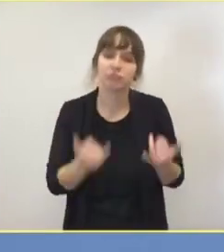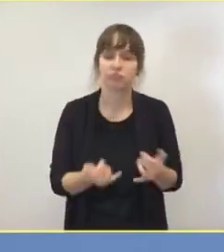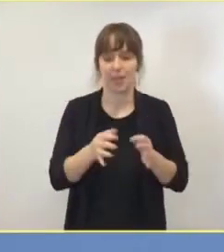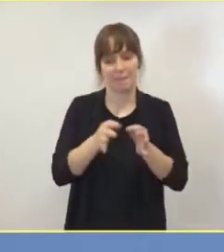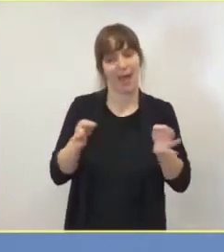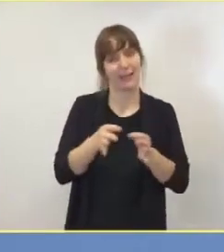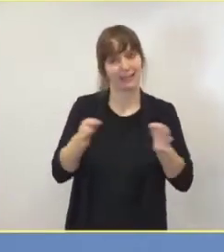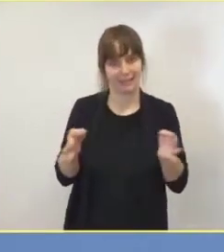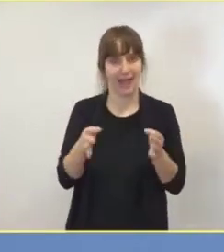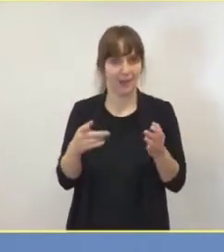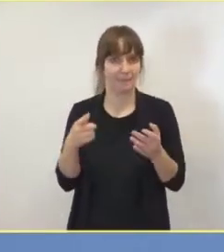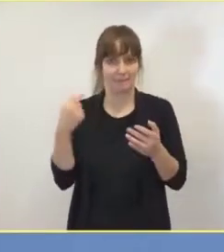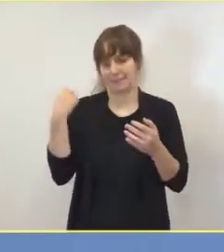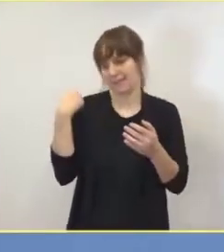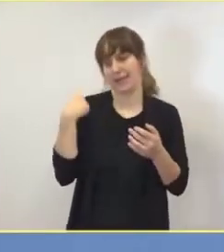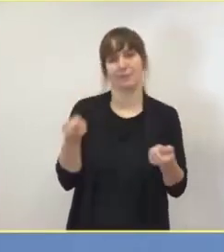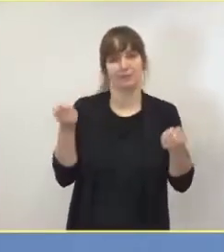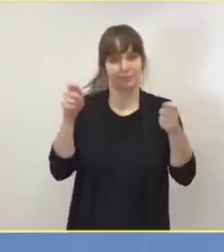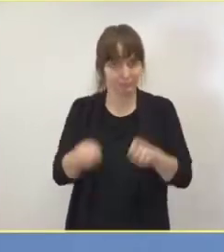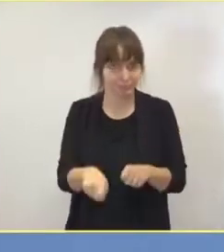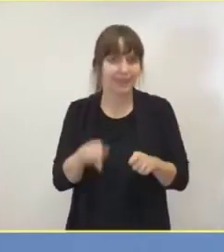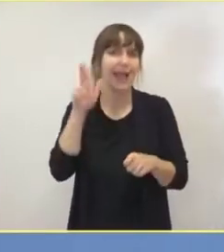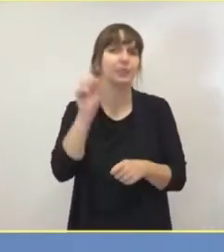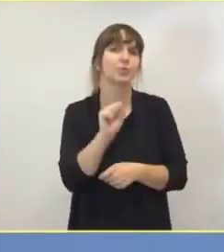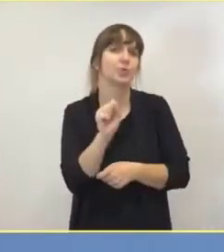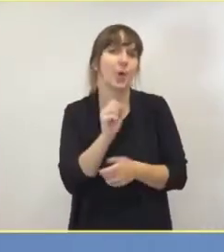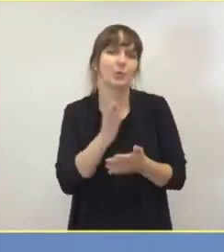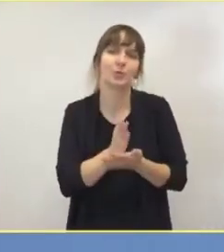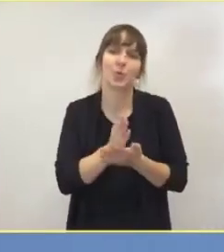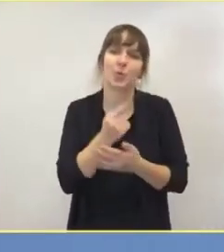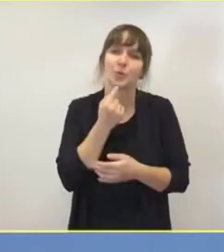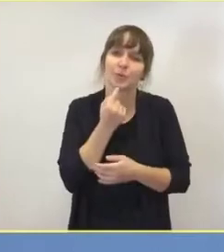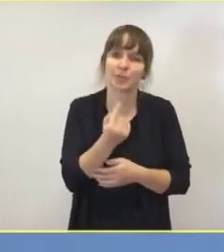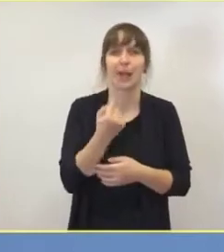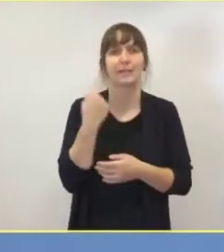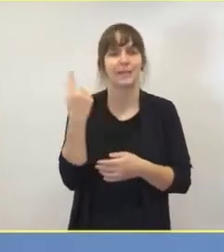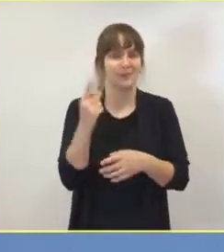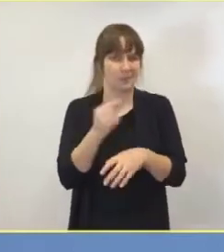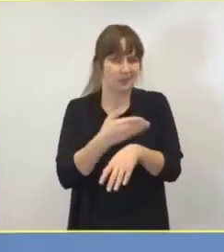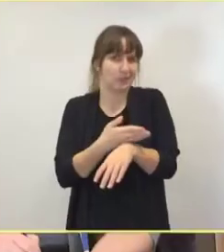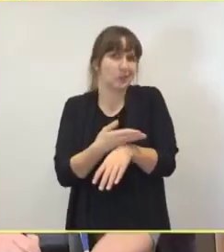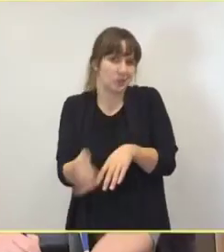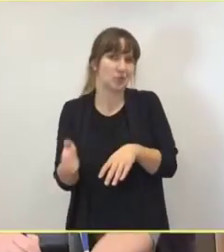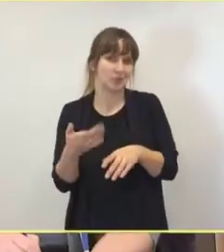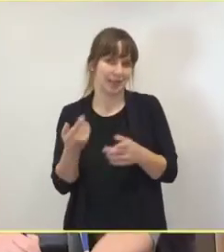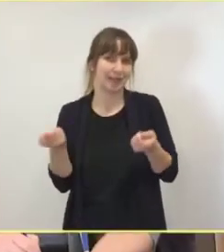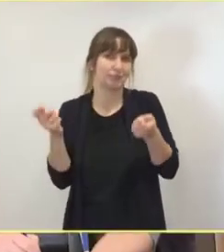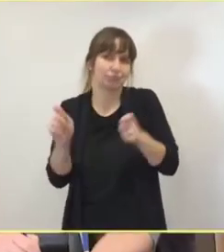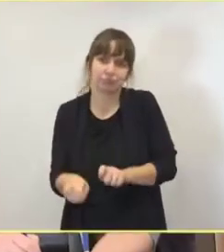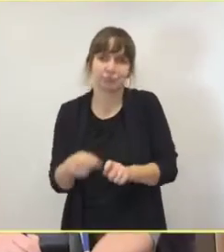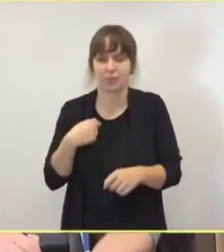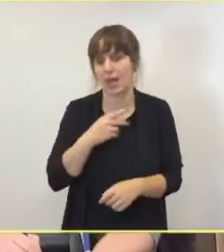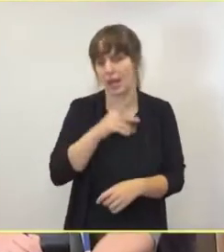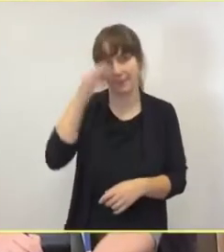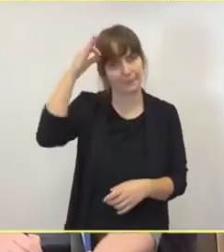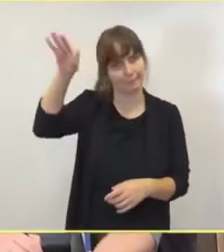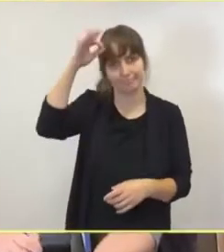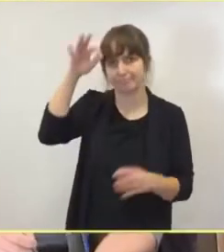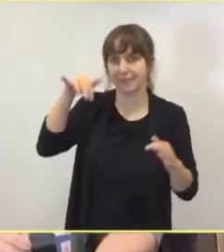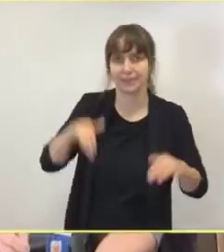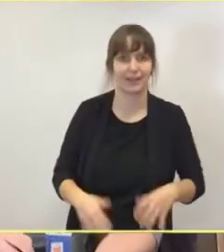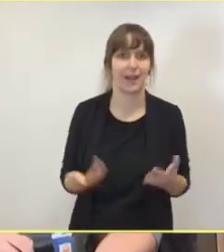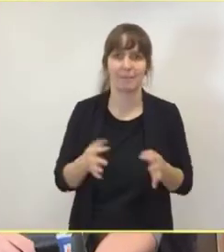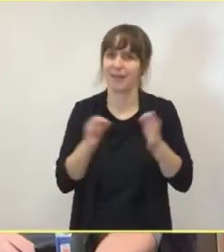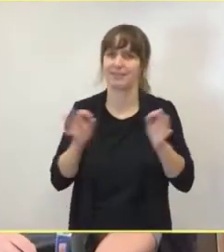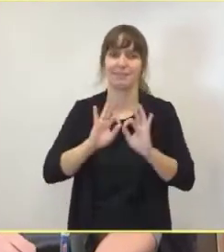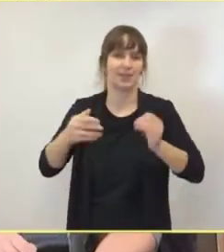worden sind, Herr Sutter hat das ja anklingen lassen, nach seinem Geschmack vielleicht sogar etwas zu spät gekommen sind. Das sehen wir auch so. Und wir sehen